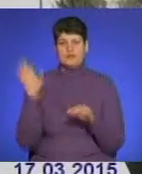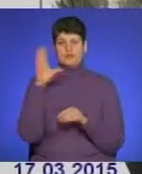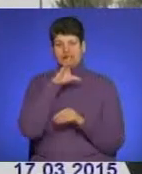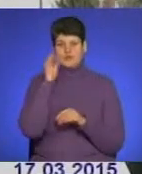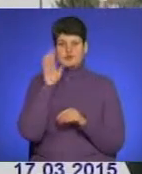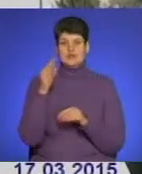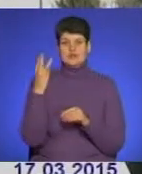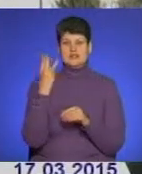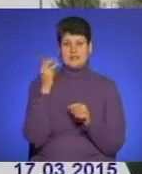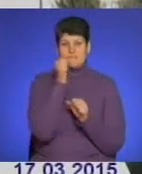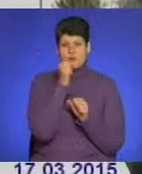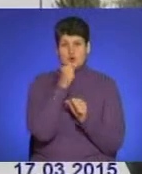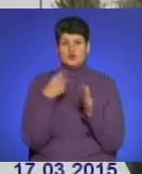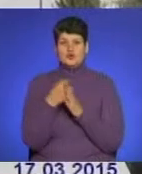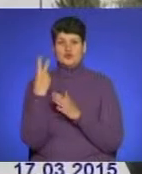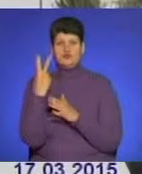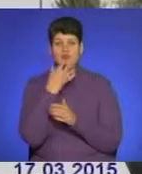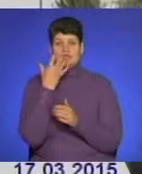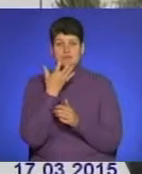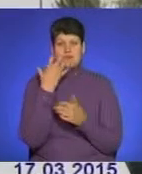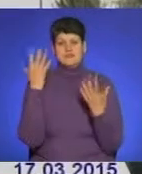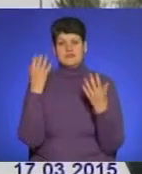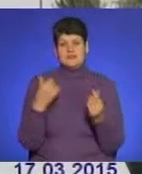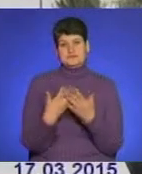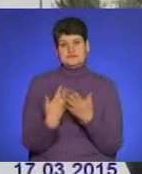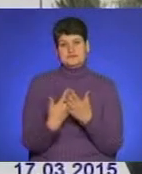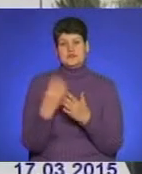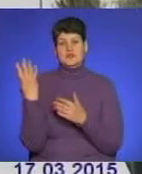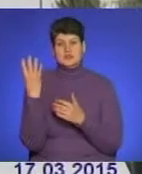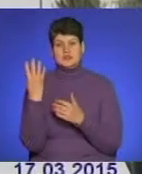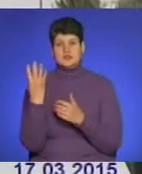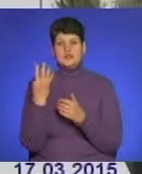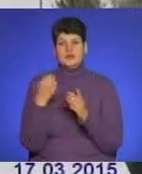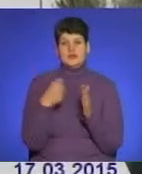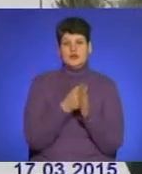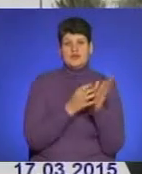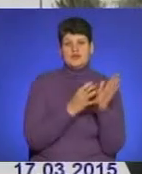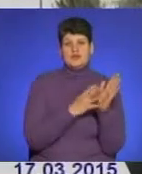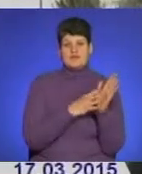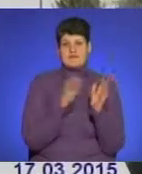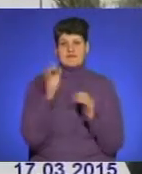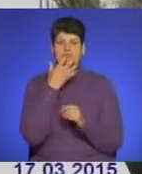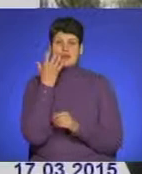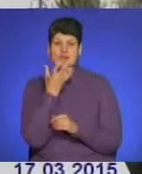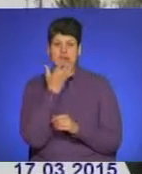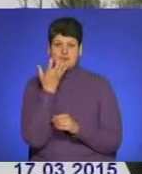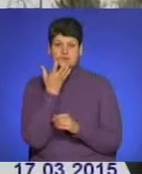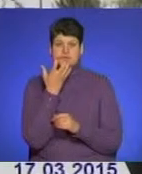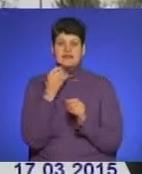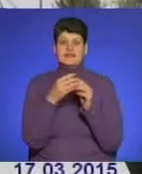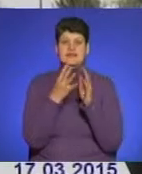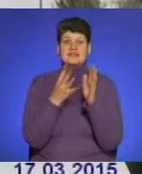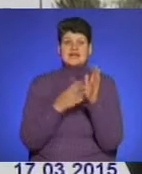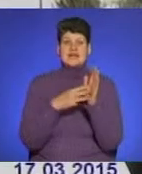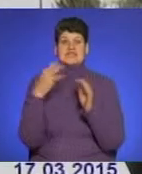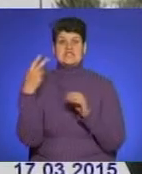коливатимуться від 3 морозу до 2 тепла. Денні будуть в межах від 4 до 9 градусів тепла. В подальшому очікується на 19-20